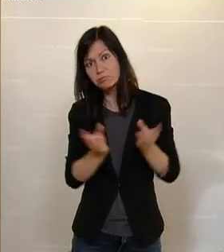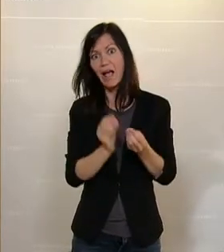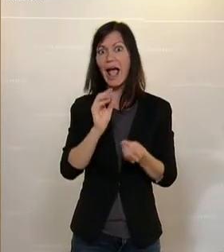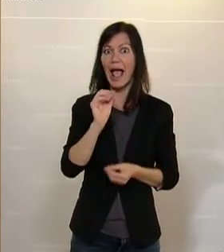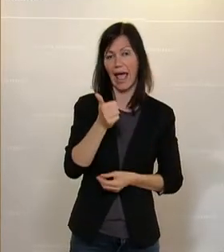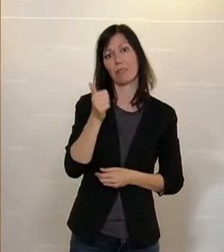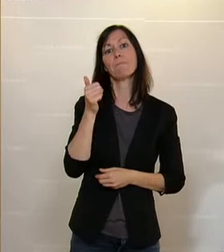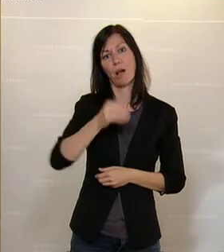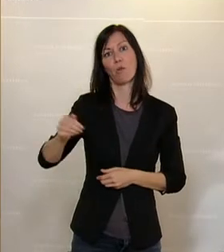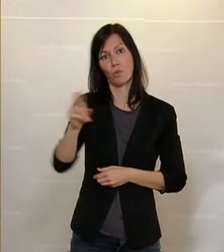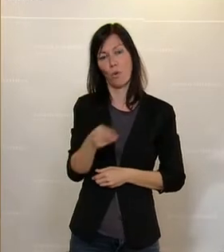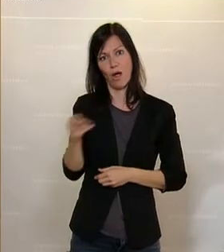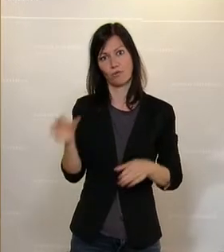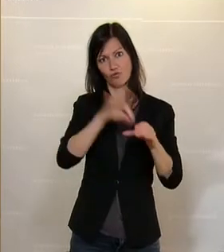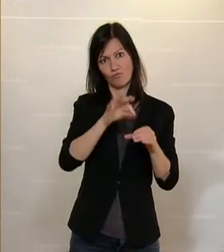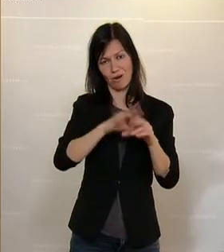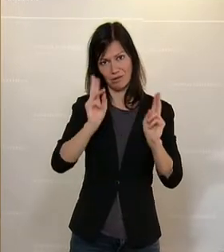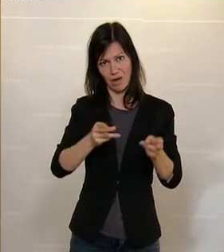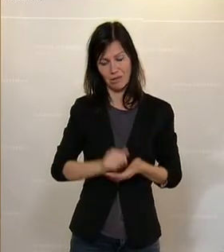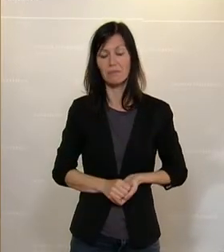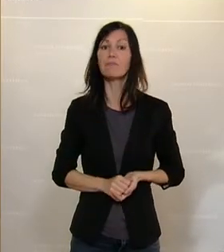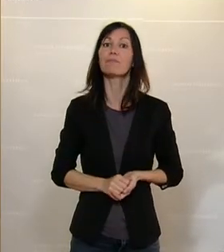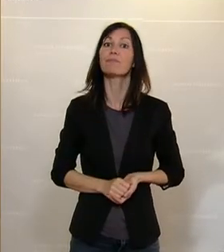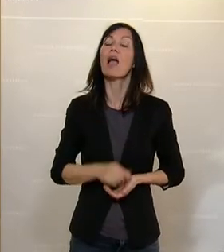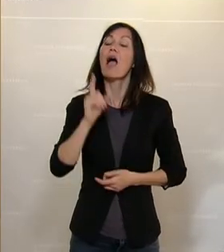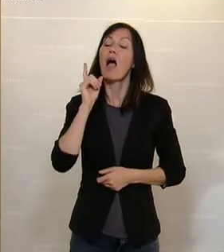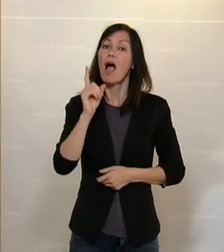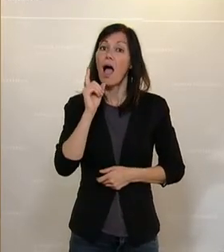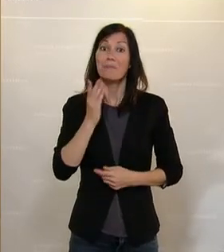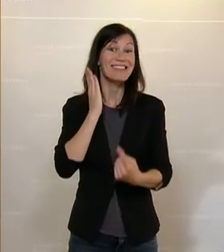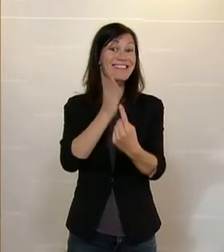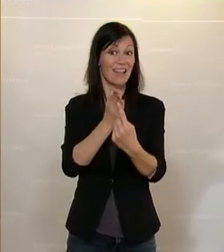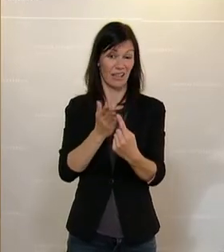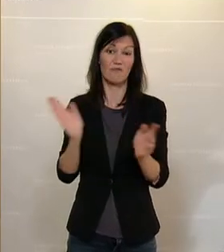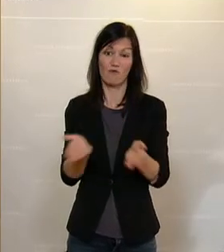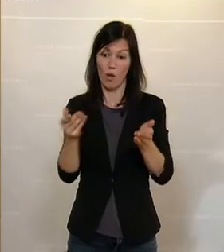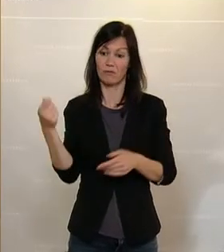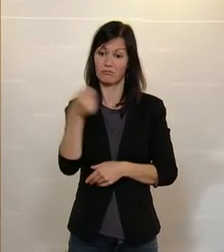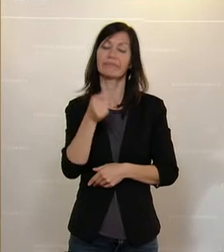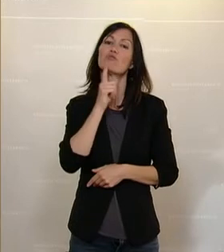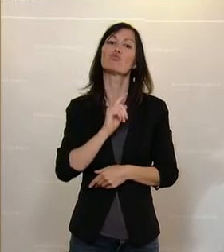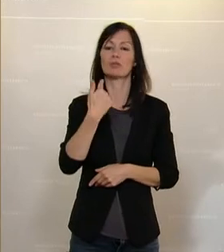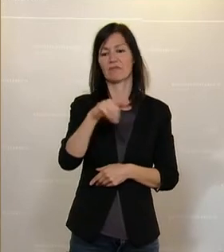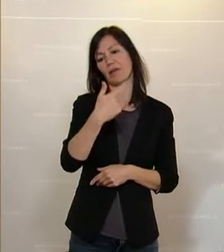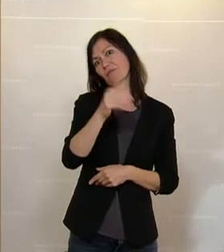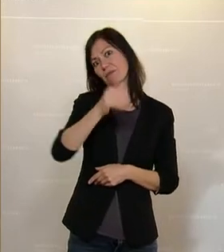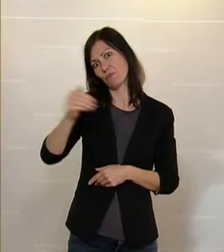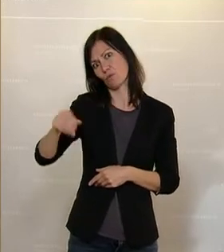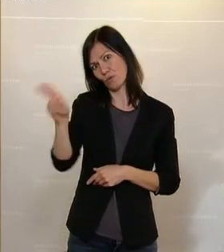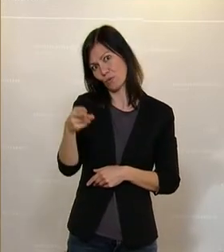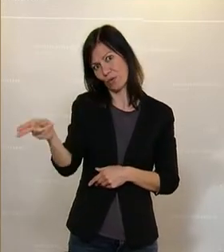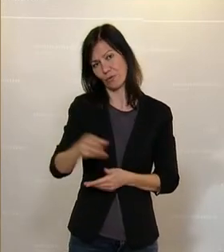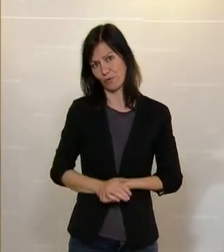Euro aus. Hingegen betrug die Direktförderung in diesem Jahr nur rund 22 Millionen Euro.